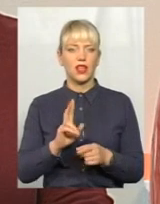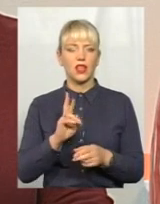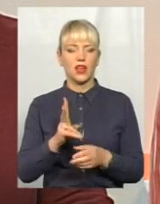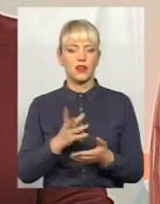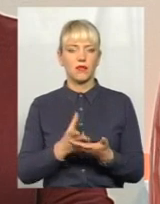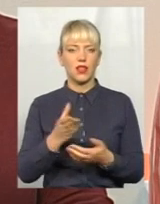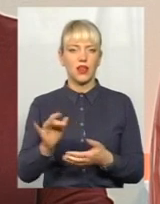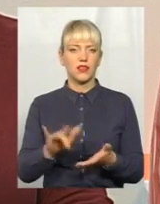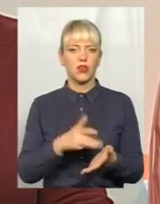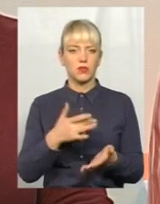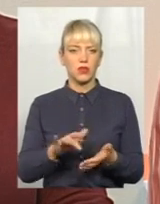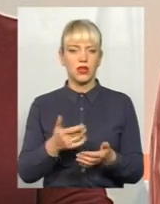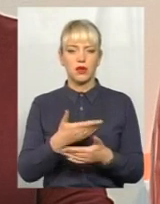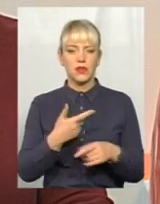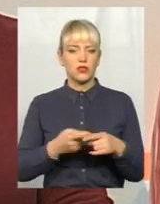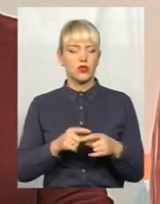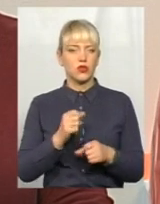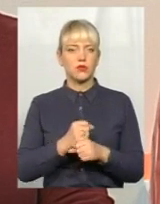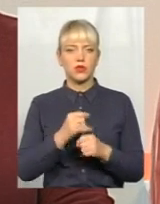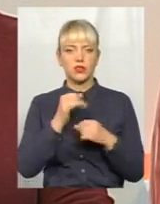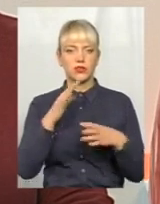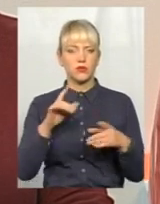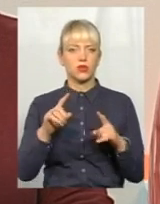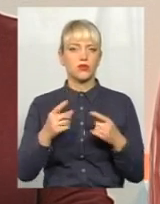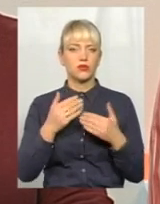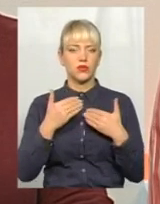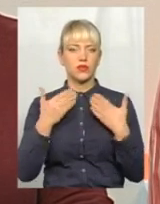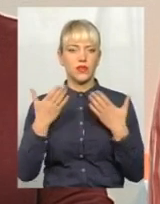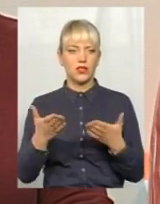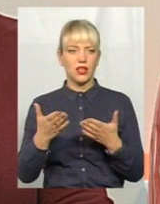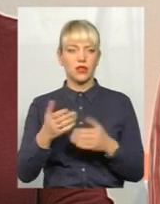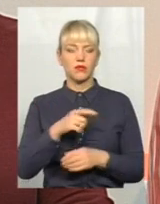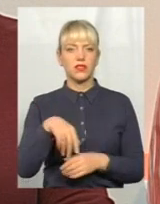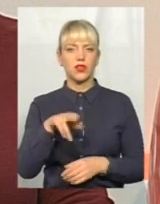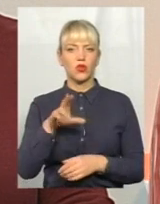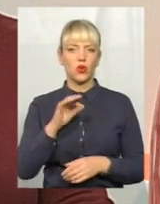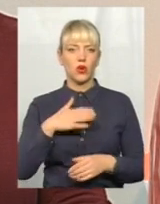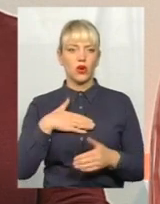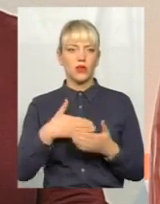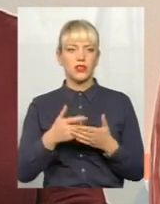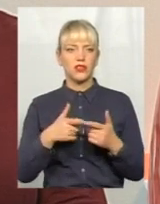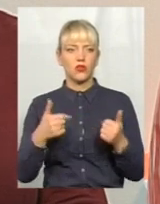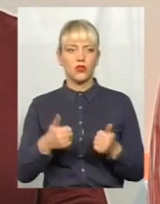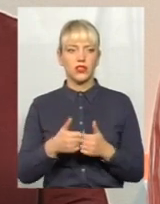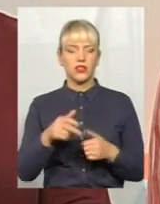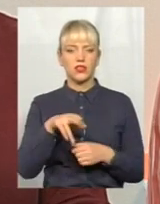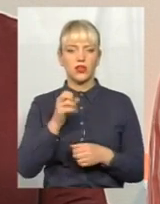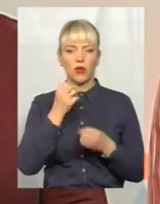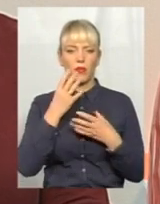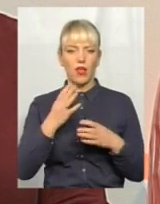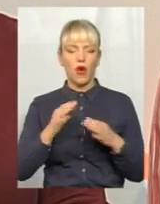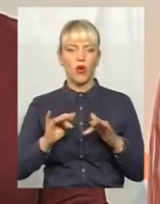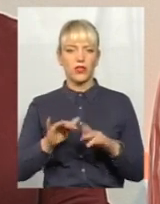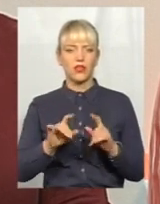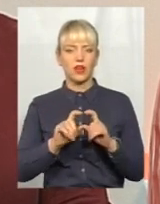госпозрахункове, ми його не можемо. Через те звертаємося і до громадських організацій, до благодійних фондів,